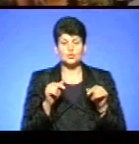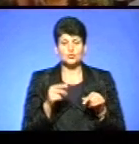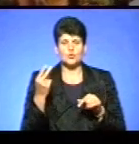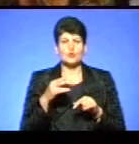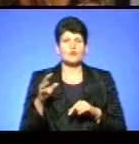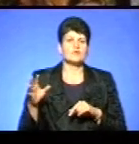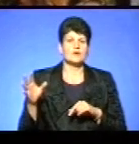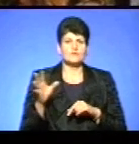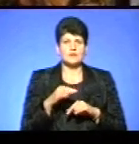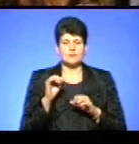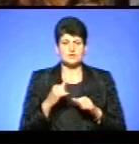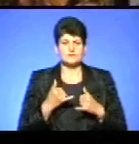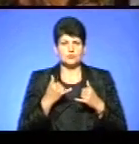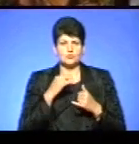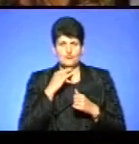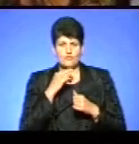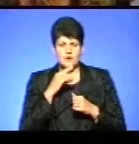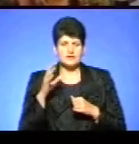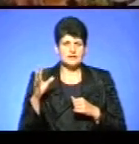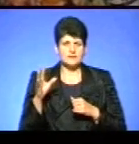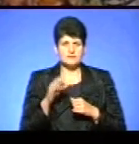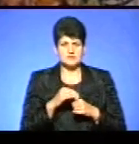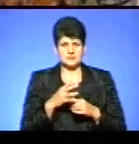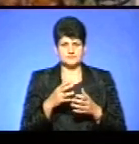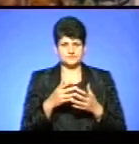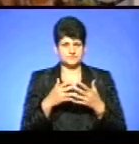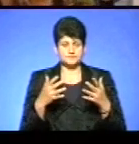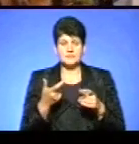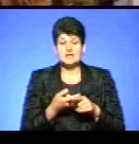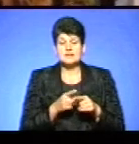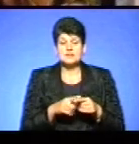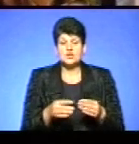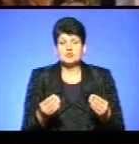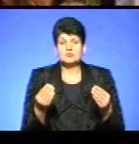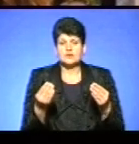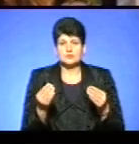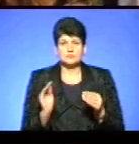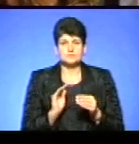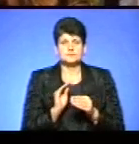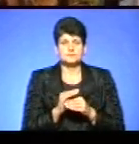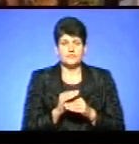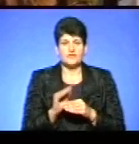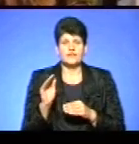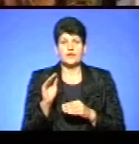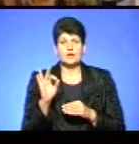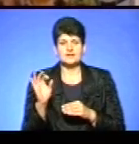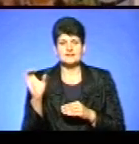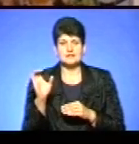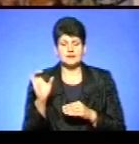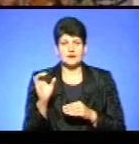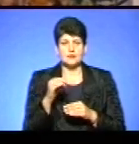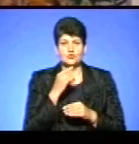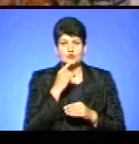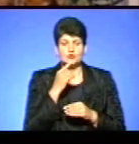все. Можна звернути увагу на безліч картин, це просто шикарно. Через того, що коли ти даєш фіолетовий в синій, або жовтий і в